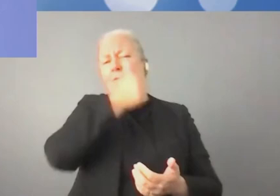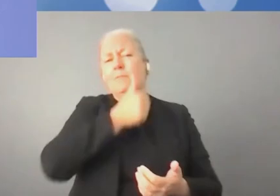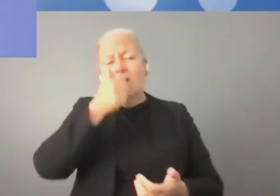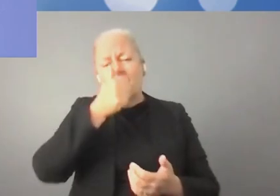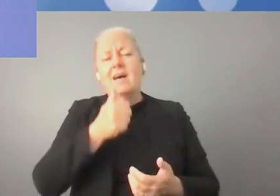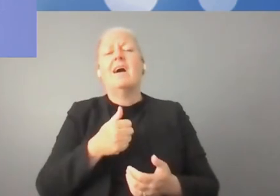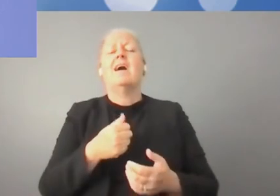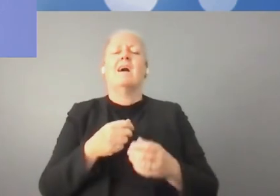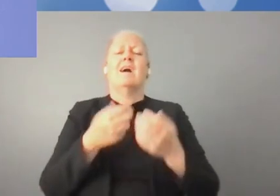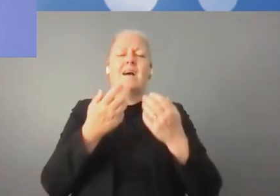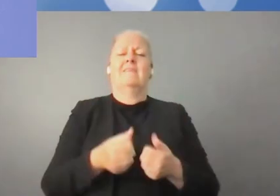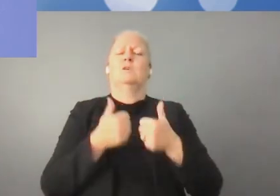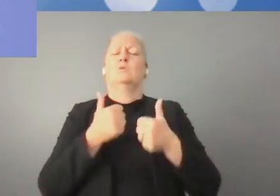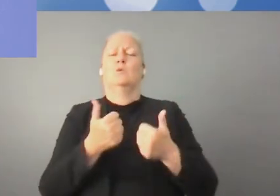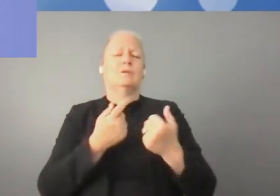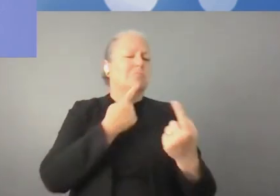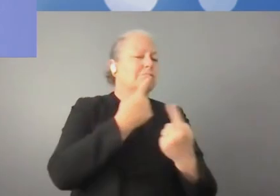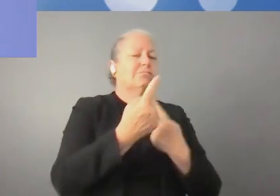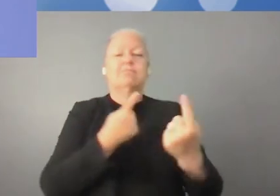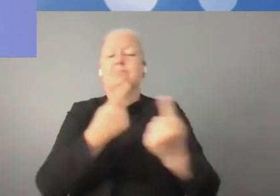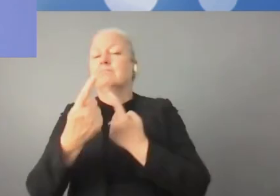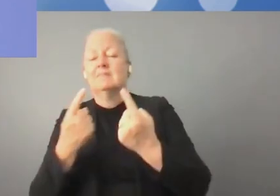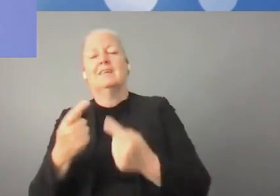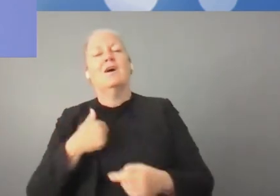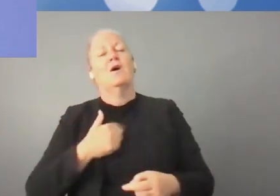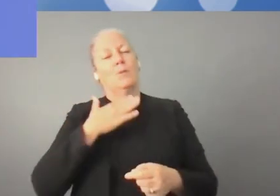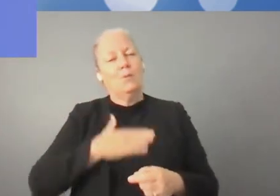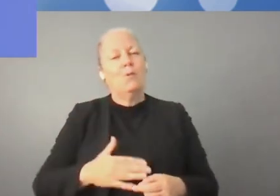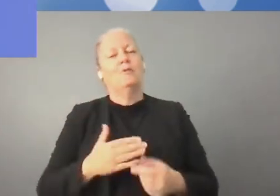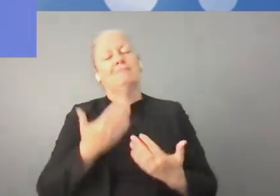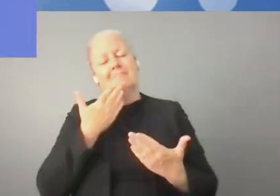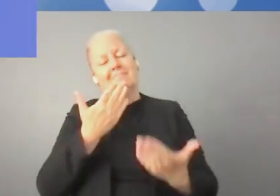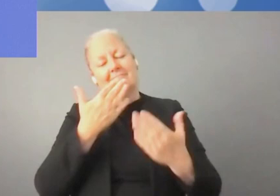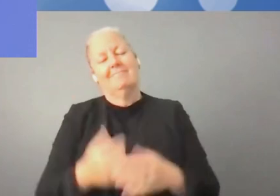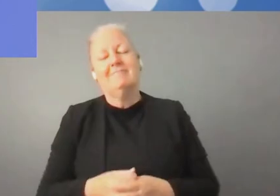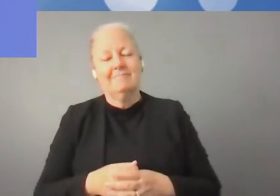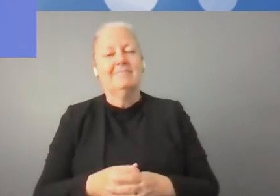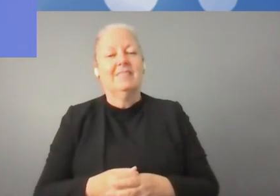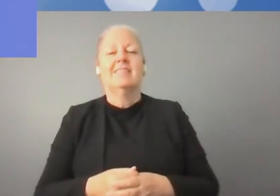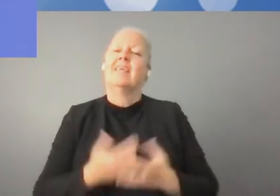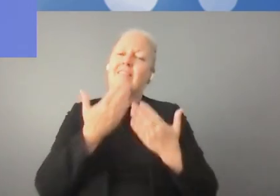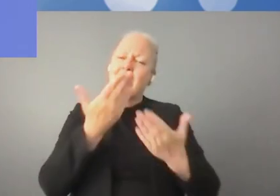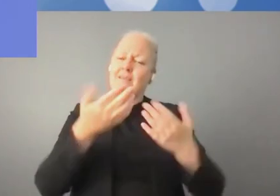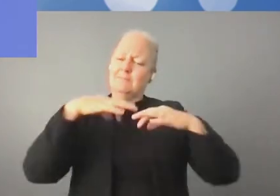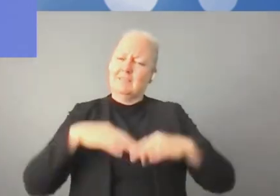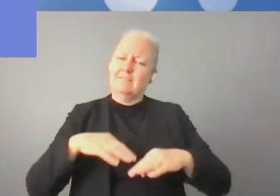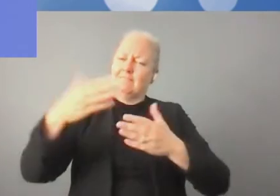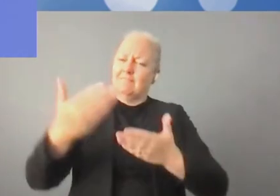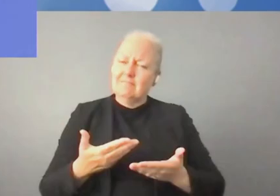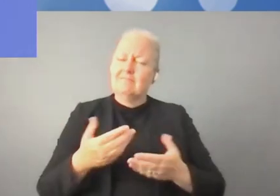du sommet IGEV de l'ONU, c'est avec grand doigt que je vous invite à venir en Éthiopie.